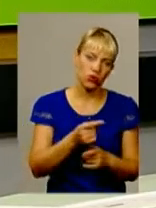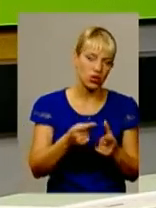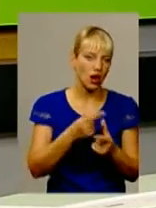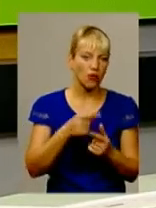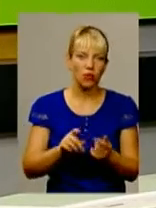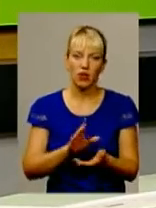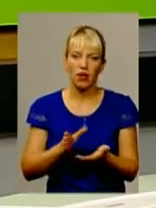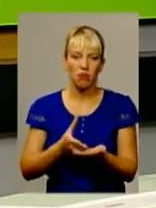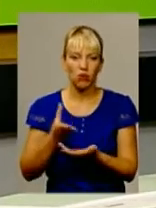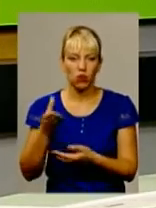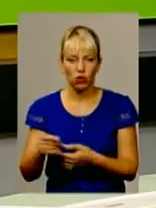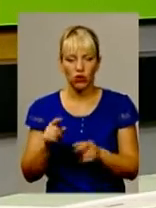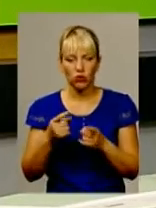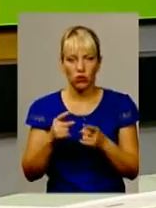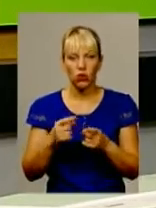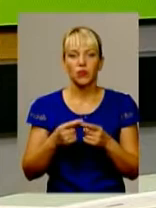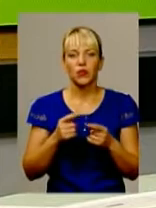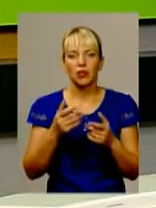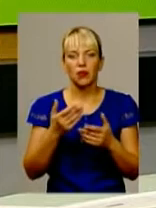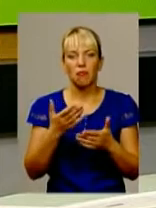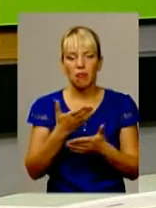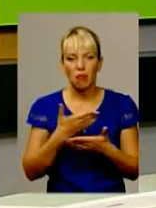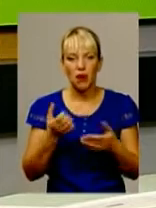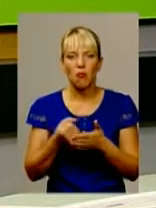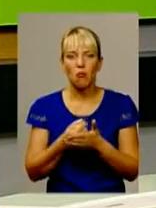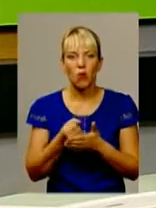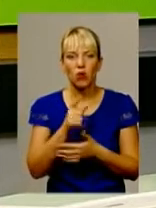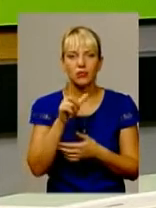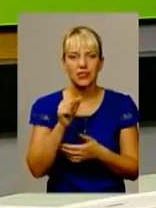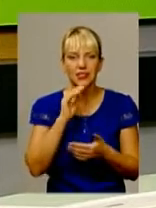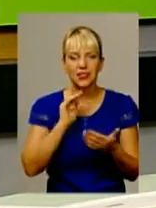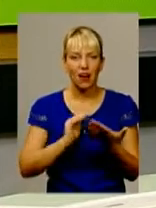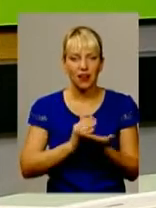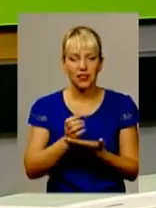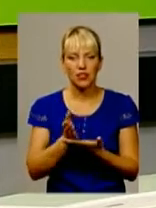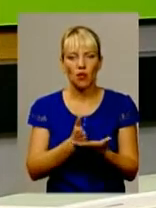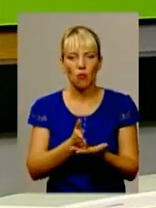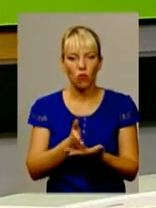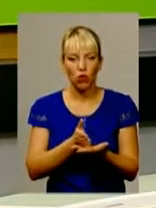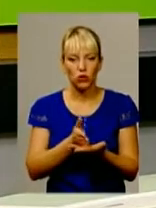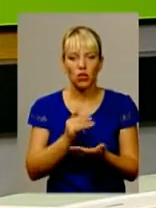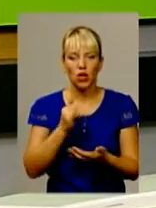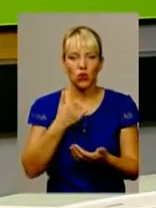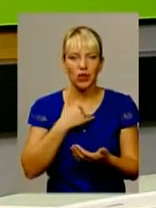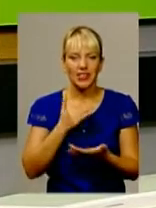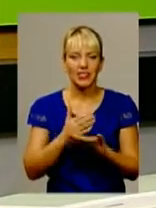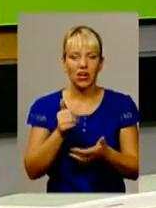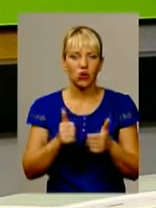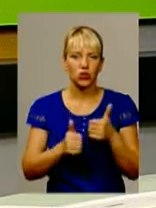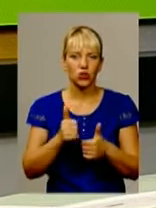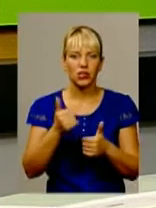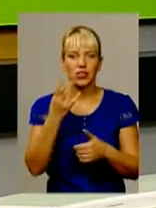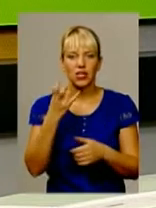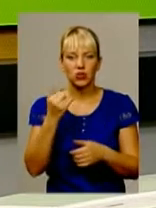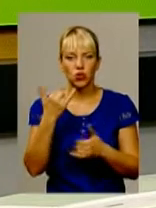тому за кожного пасажира, платного, ми боремося, хочемо, щоб були якісніші послуги. І в нас існує конкуренція на сьогоднішній день.